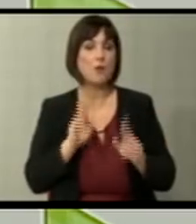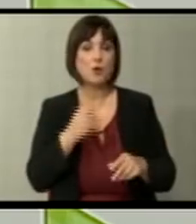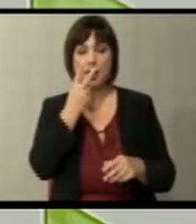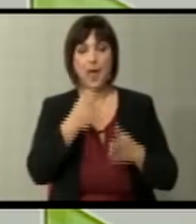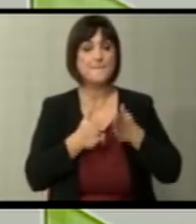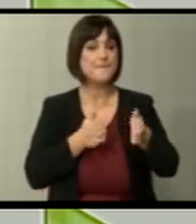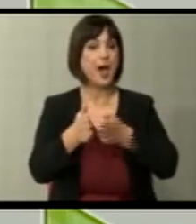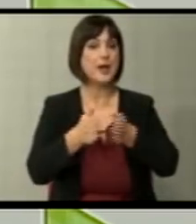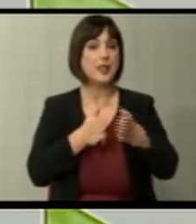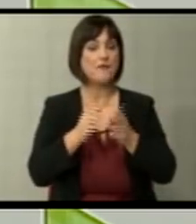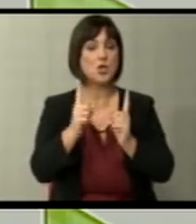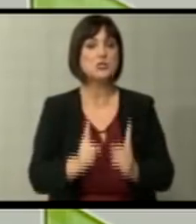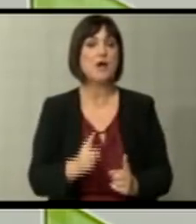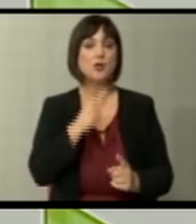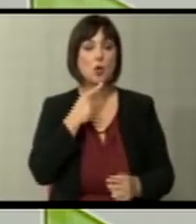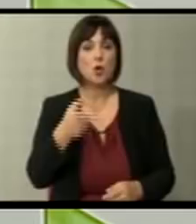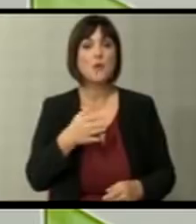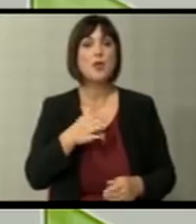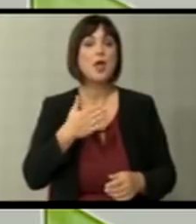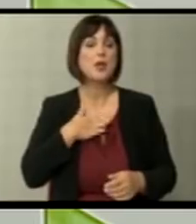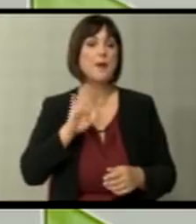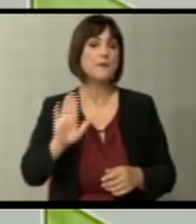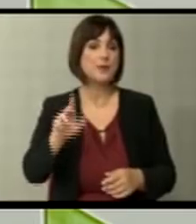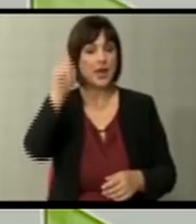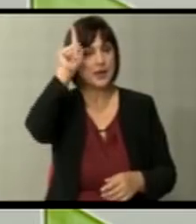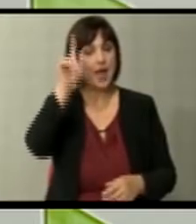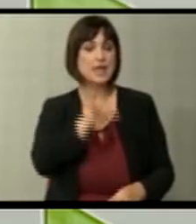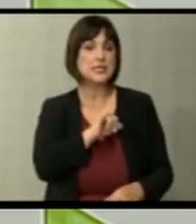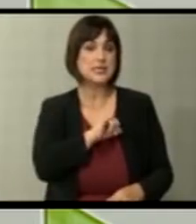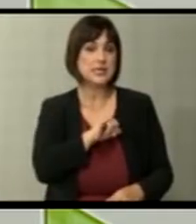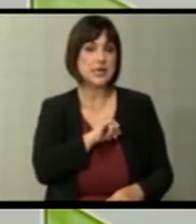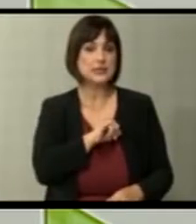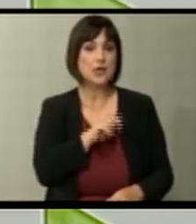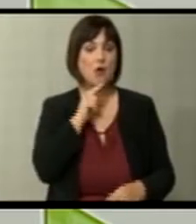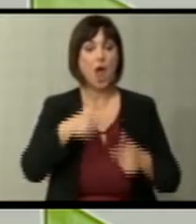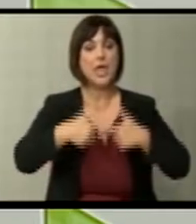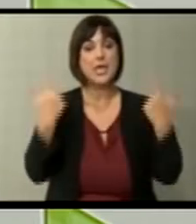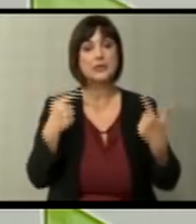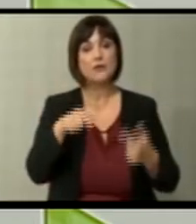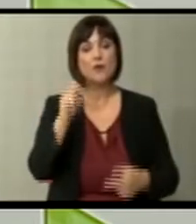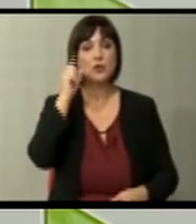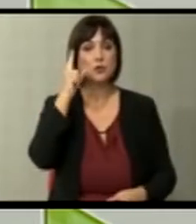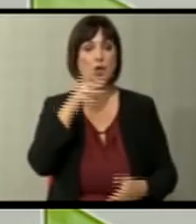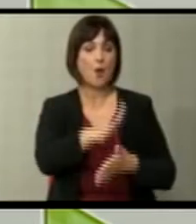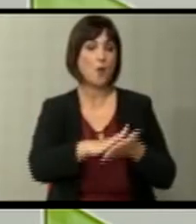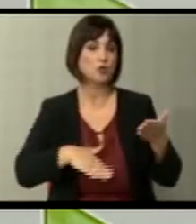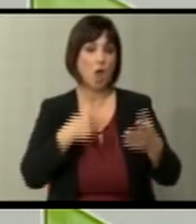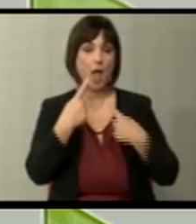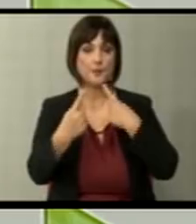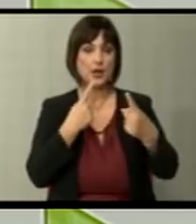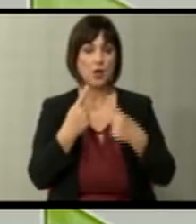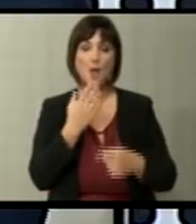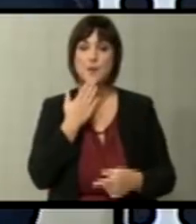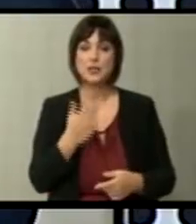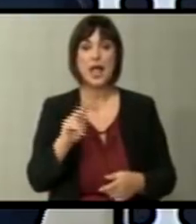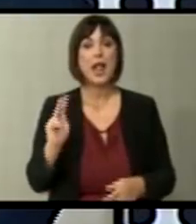паралелно во однос на ставот кој што тој ќе го има према германски интерес, кој што е јасен во овој случај во однос на почеток на преговорите. Благодарам.